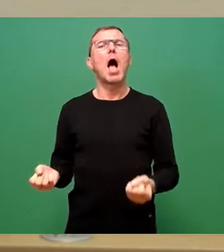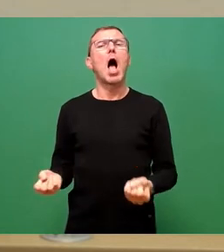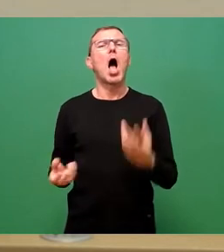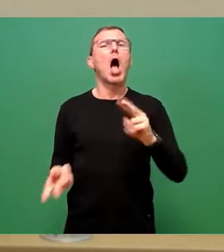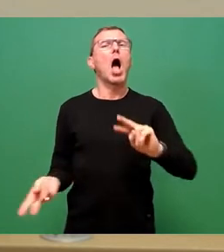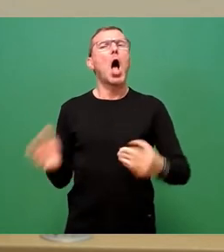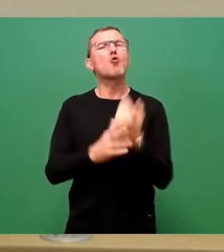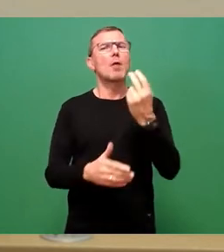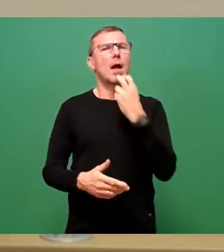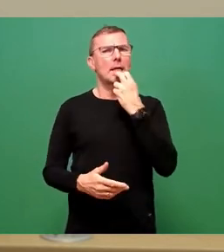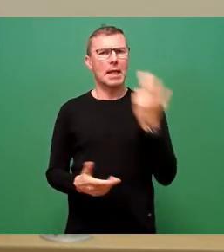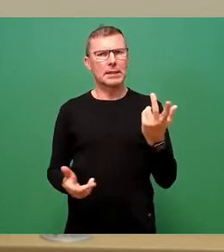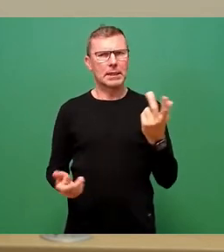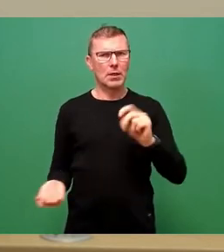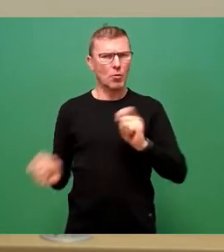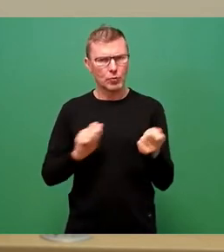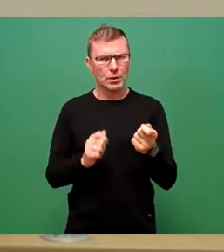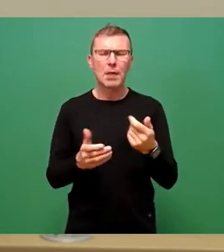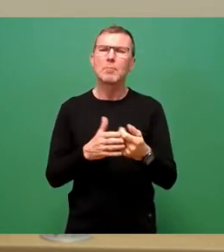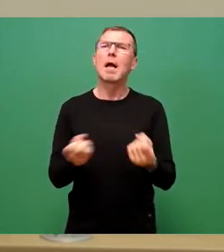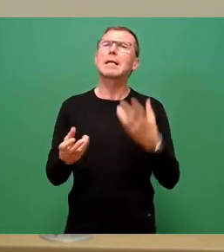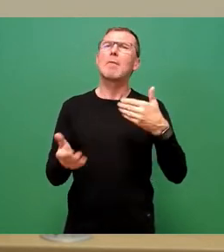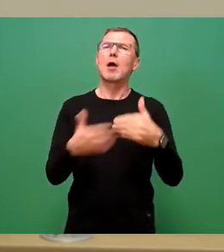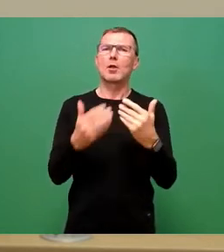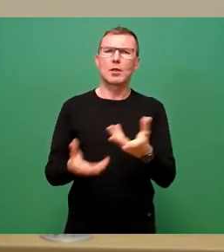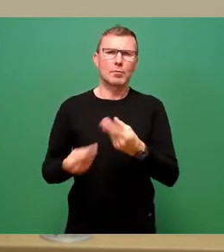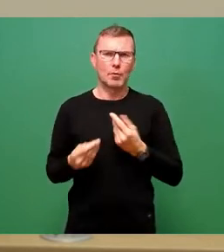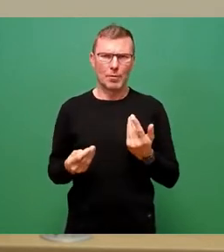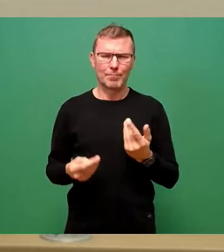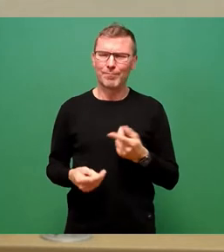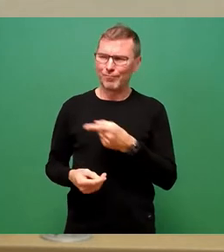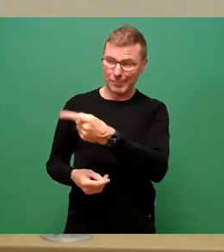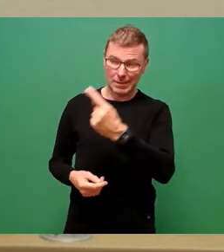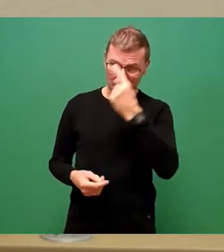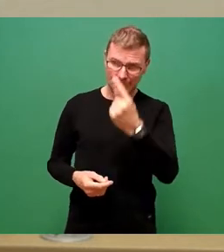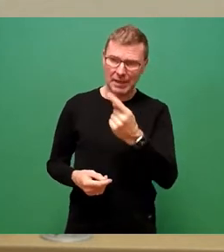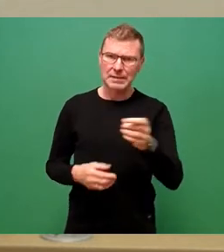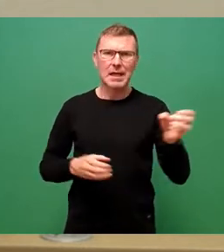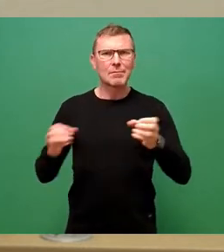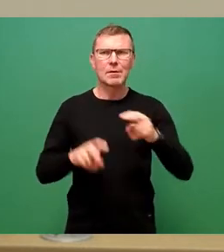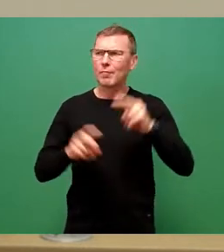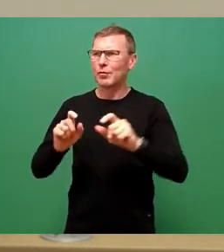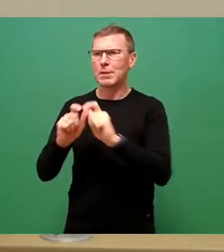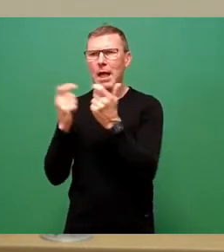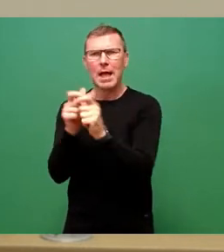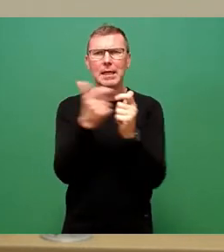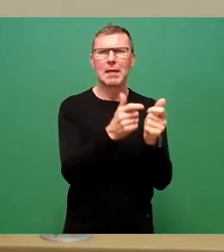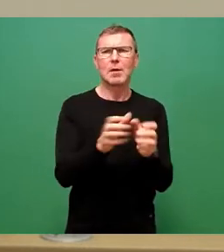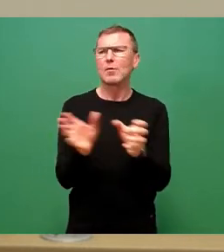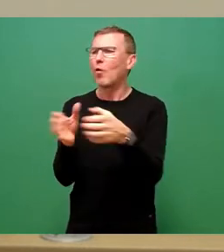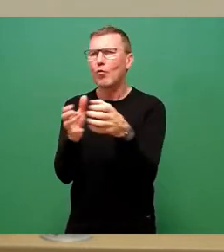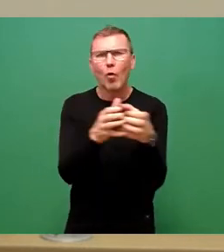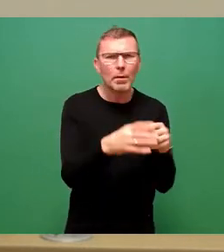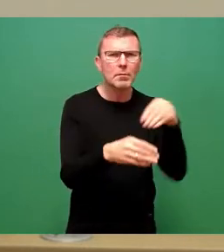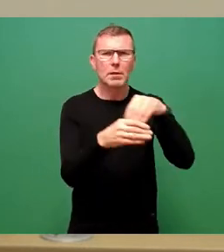zu erreichen. Es gibt ja, wie Sie wissen, eine Beteiligung verschiedener Gremien und Gruppen im Rahmen der Fortschreibung